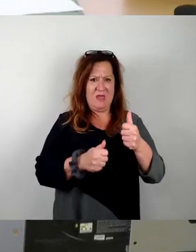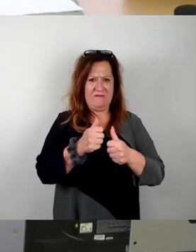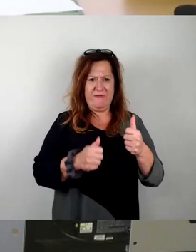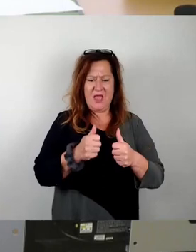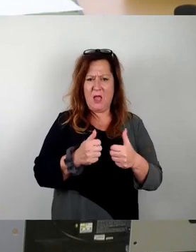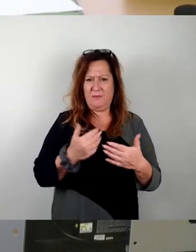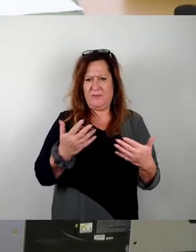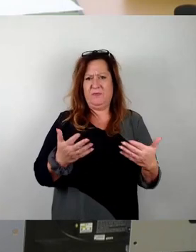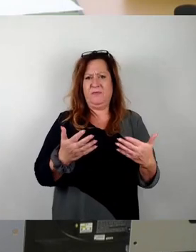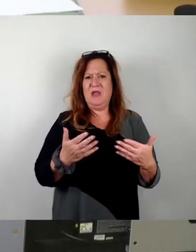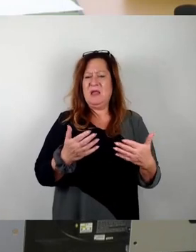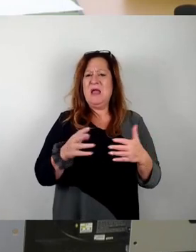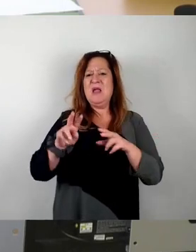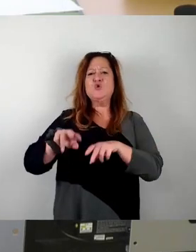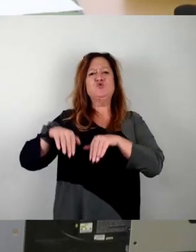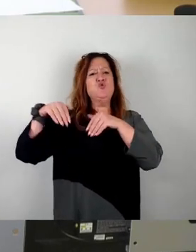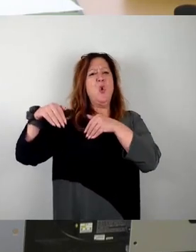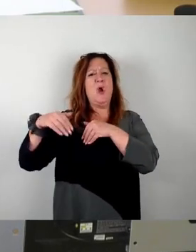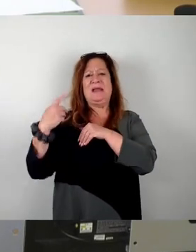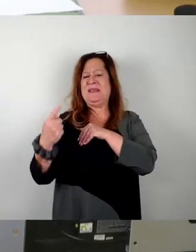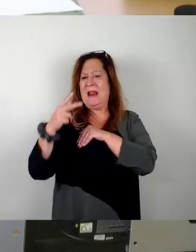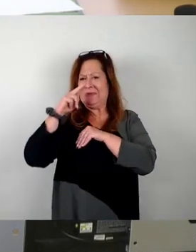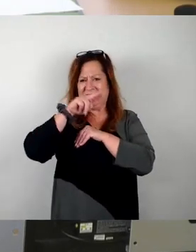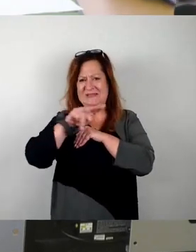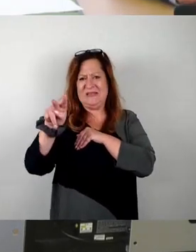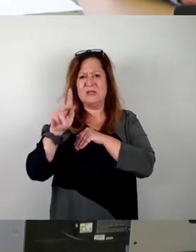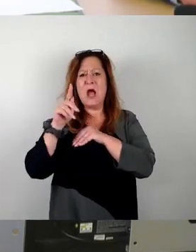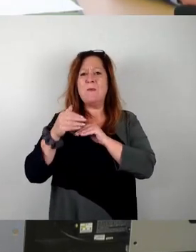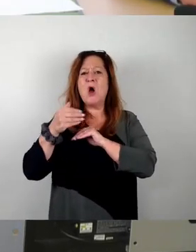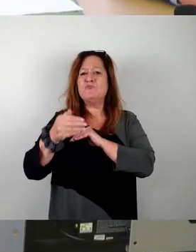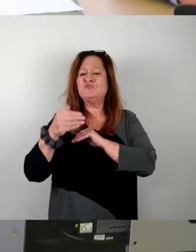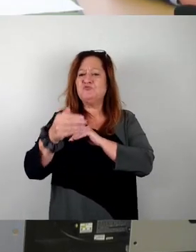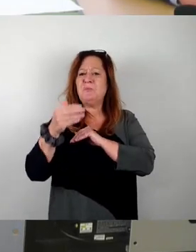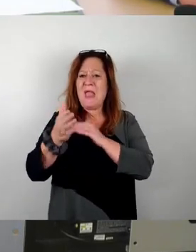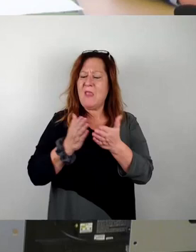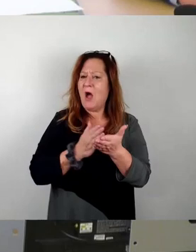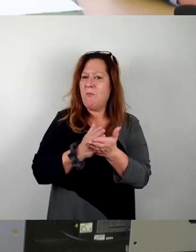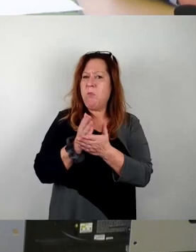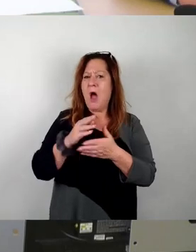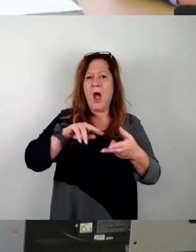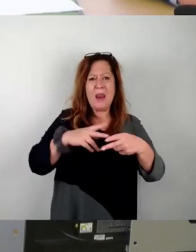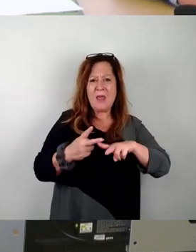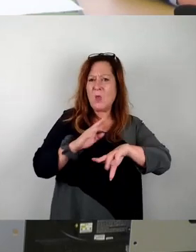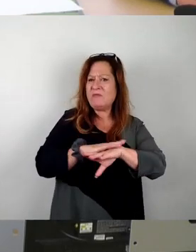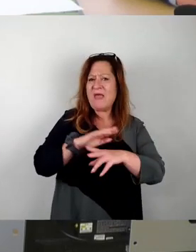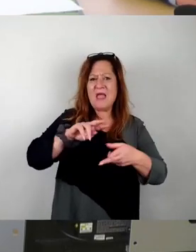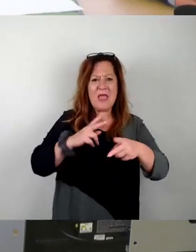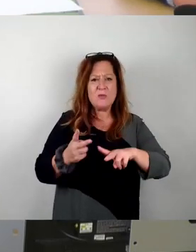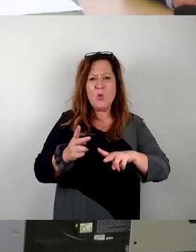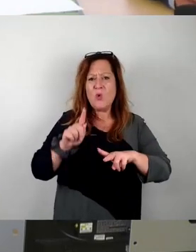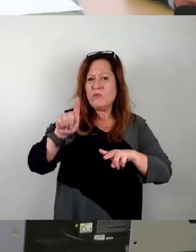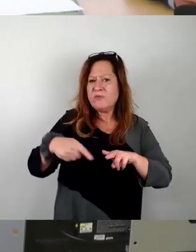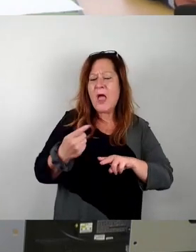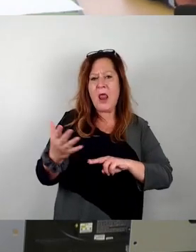Jury nicht erkannt und musste später in der Änderung des Planes entsprechenden Zeitverlust und entsprechender auch verlorener